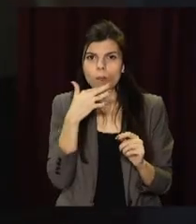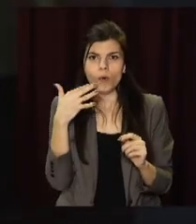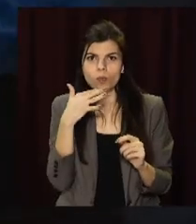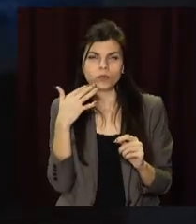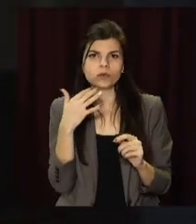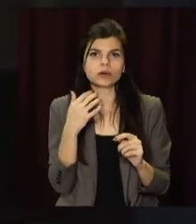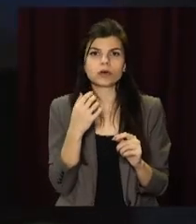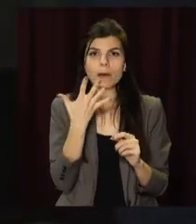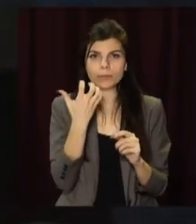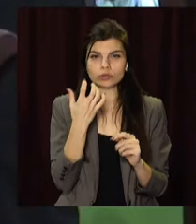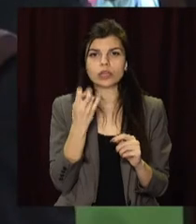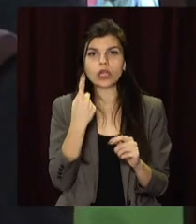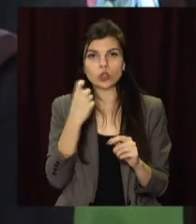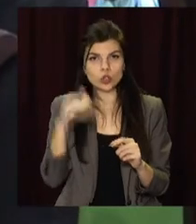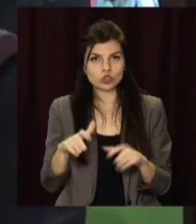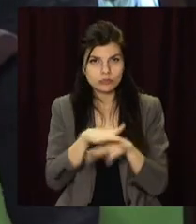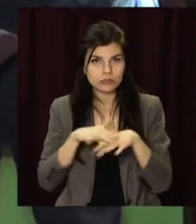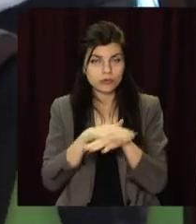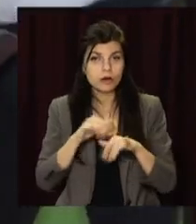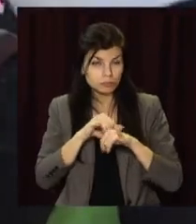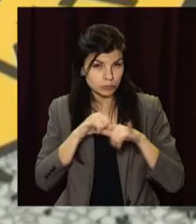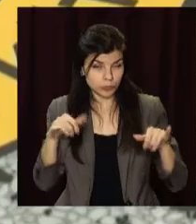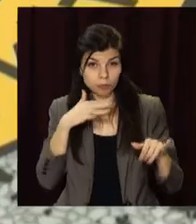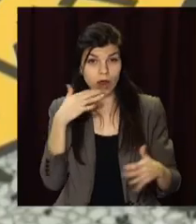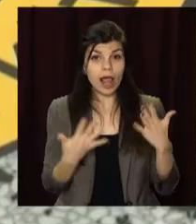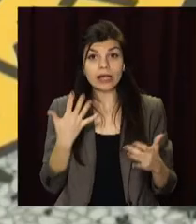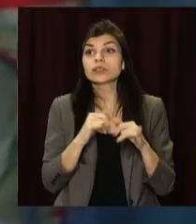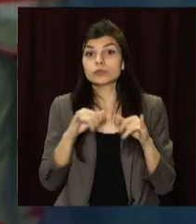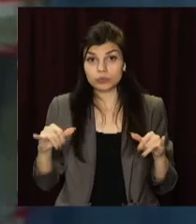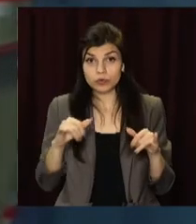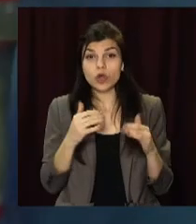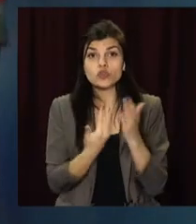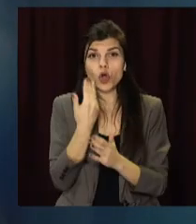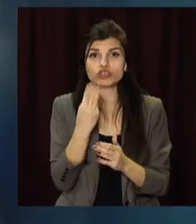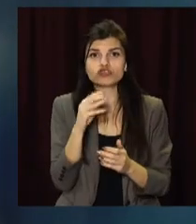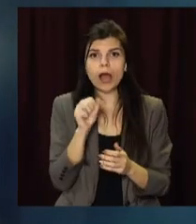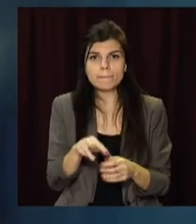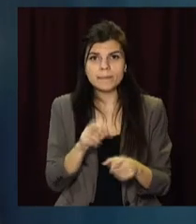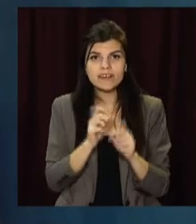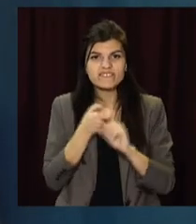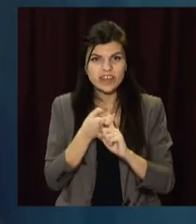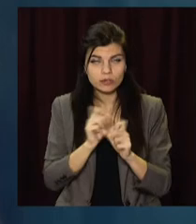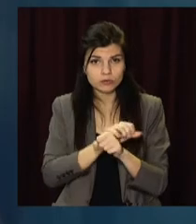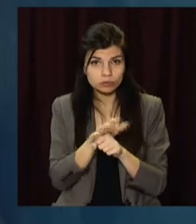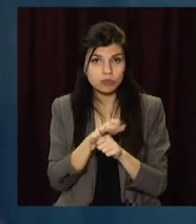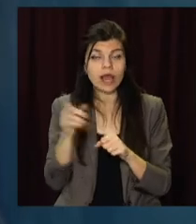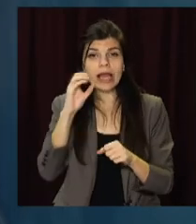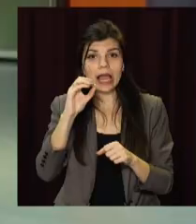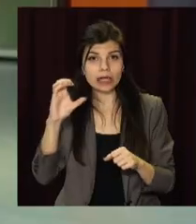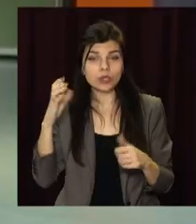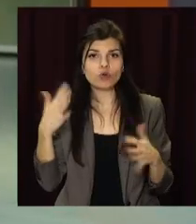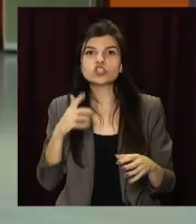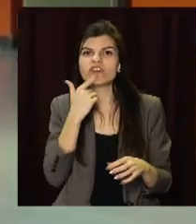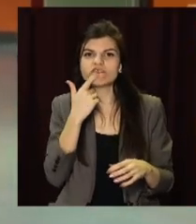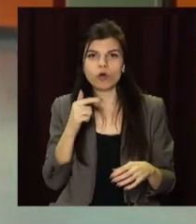тисяч осіб. При цьому через зростання кількості захворілих і поширення нових штамів вірусу, левова частина ЄС вже в червоній зоні.